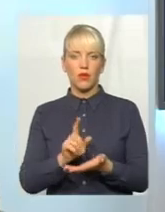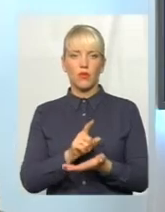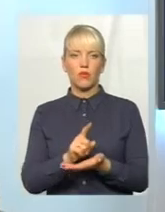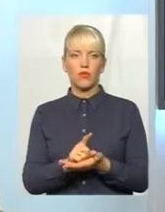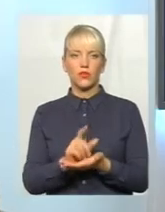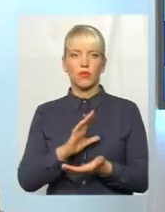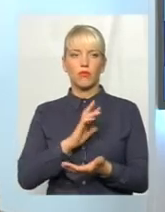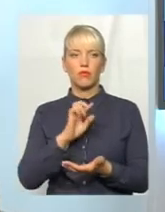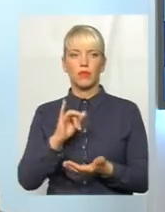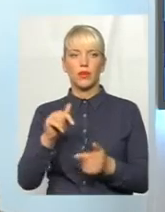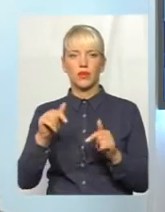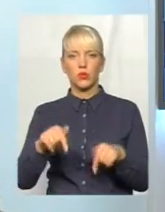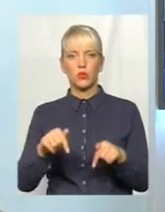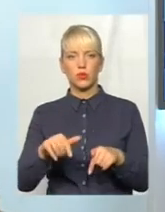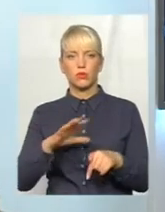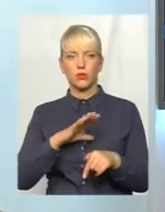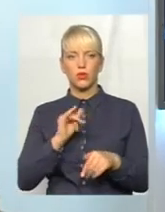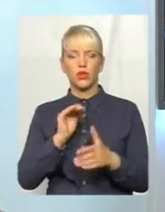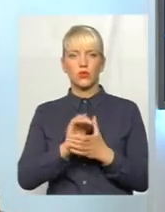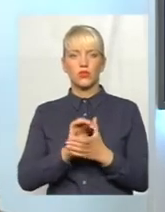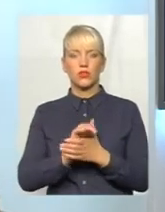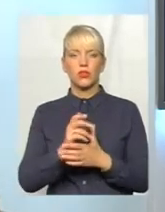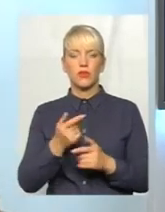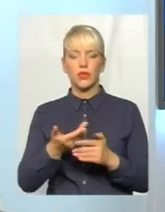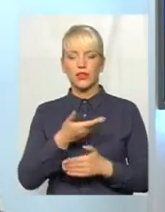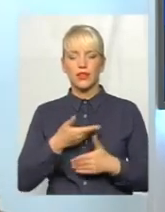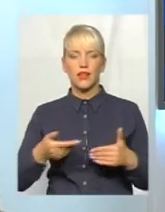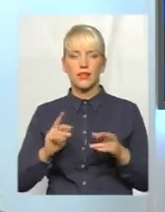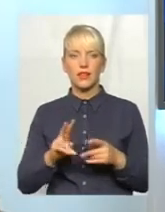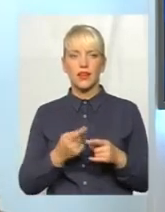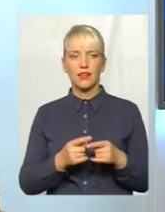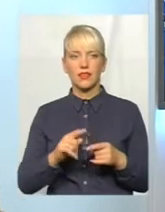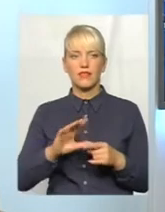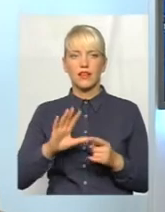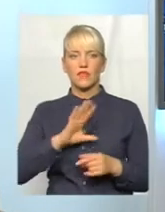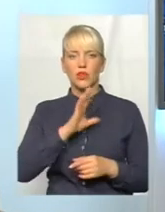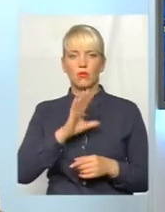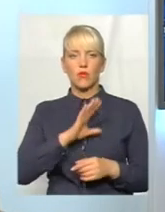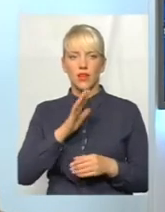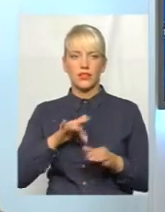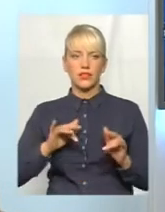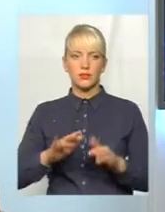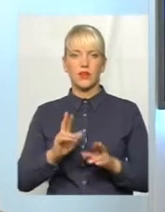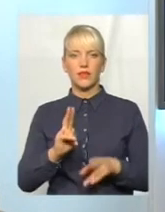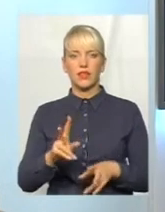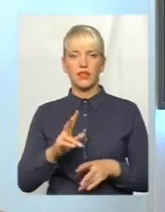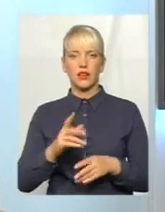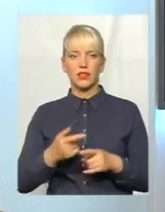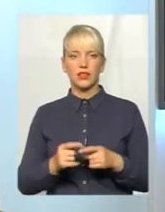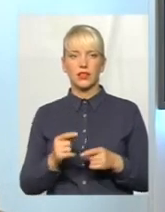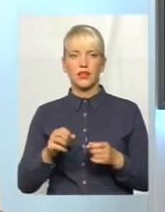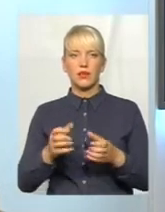'язок був бути тут і ознайомити нас з тим, як відбувалися справи і як приймались їх